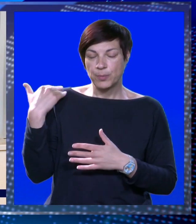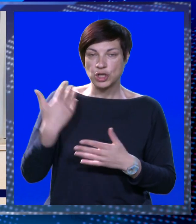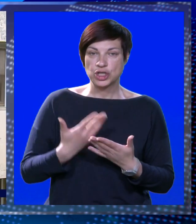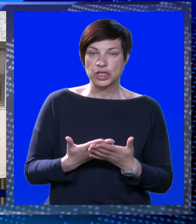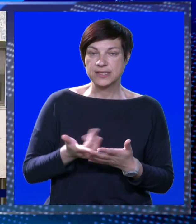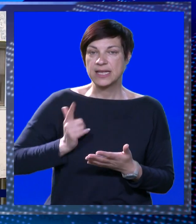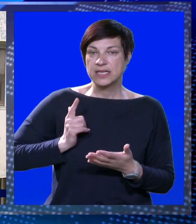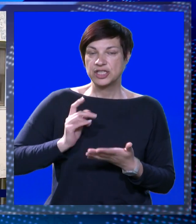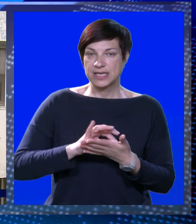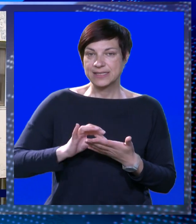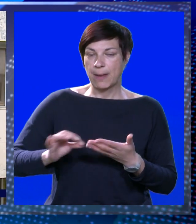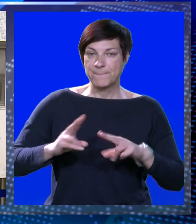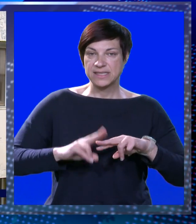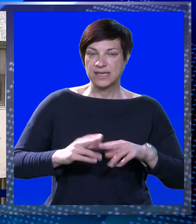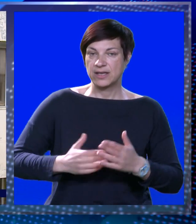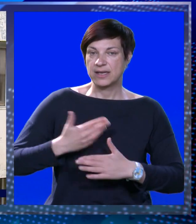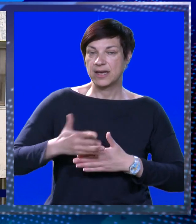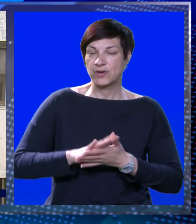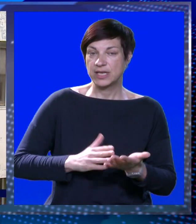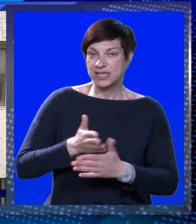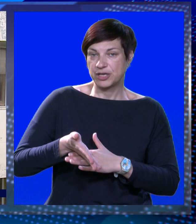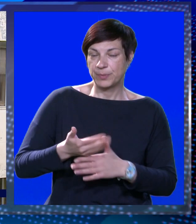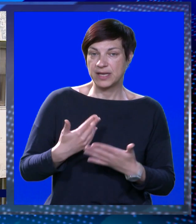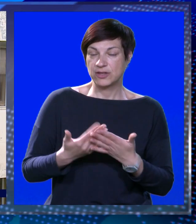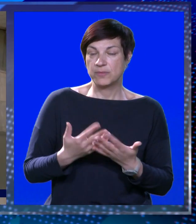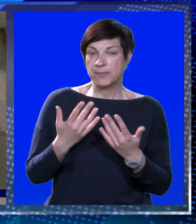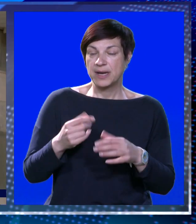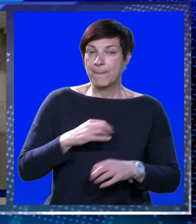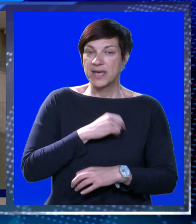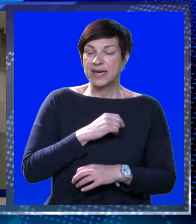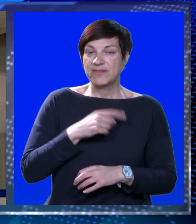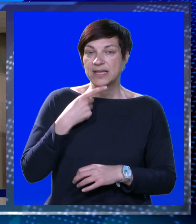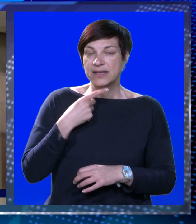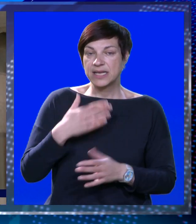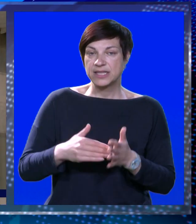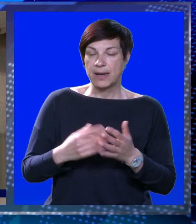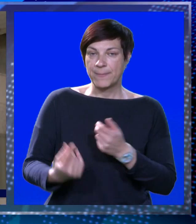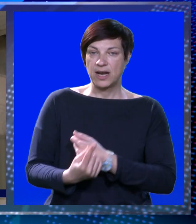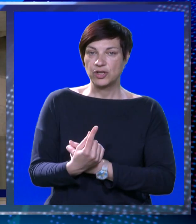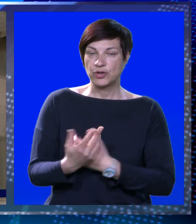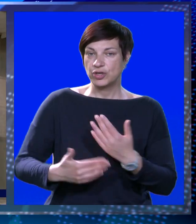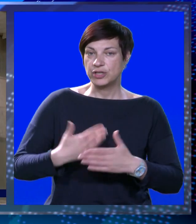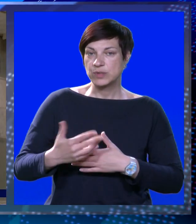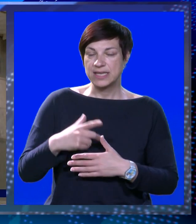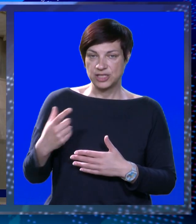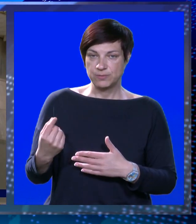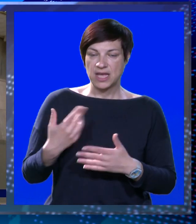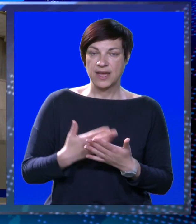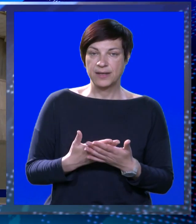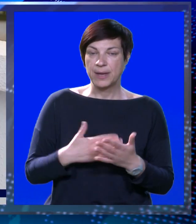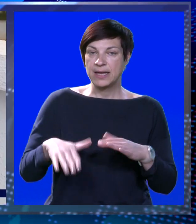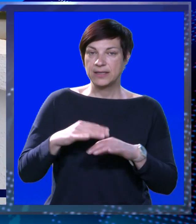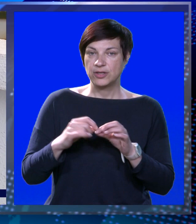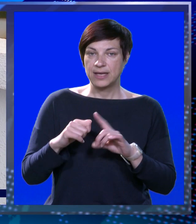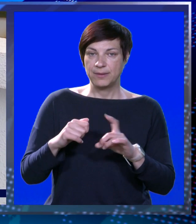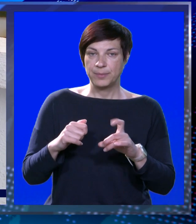prošlost. Čaka se pisana odluka nakon koje kreće primjena, a to bi se prema ravnateljivim riječima trebalo dogoditi u sljedećim danima.